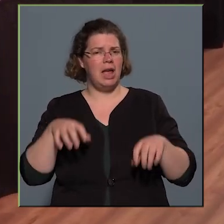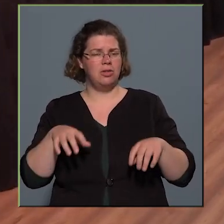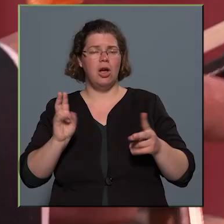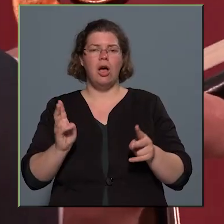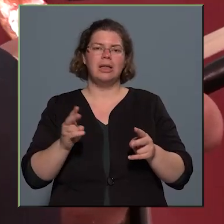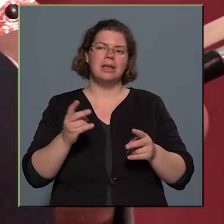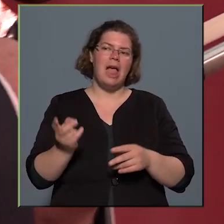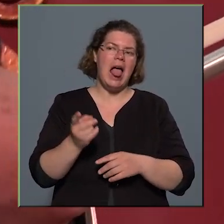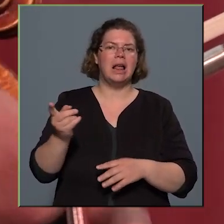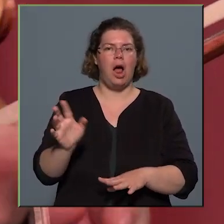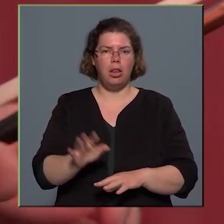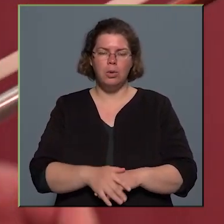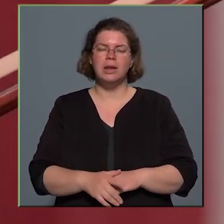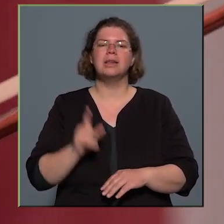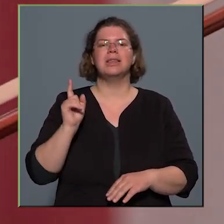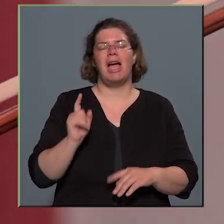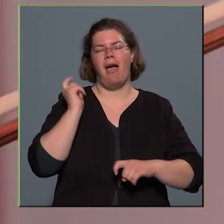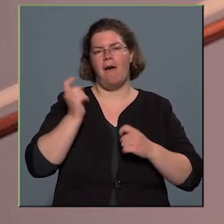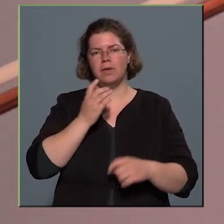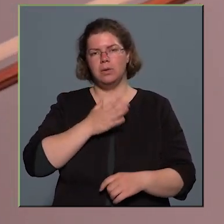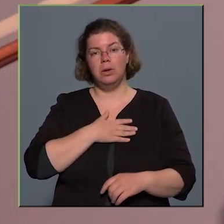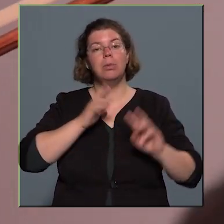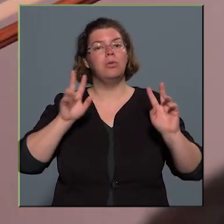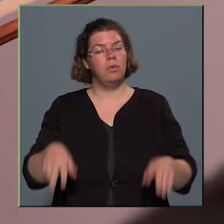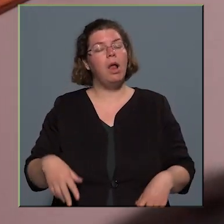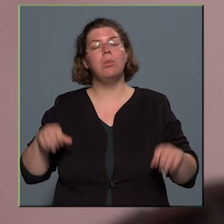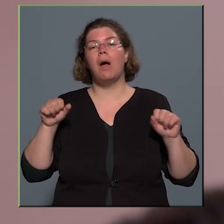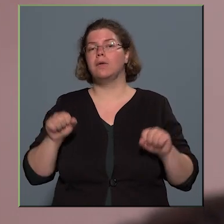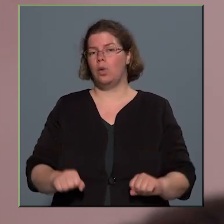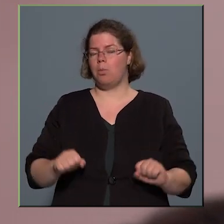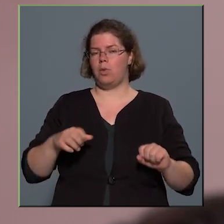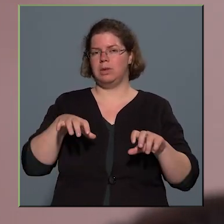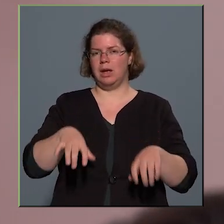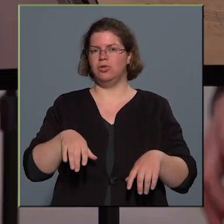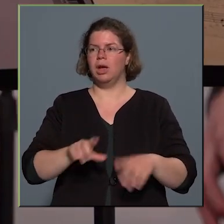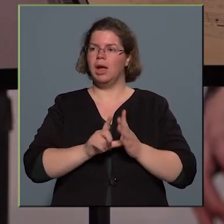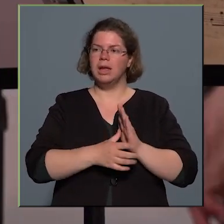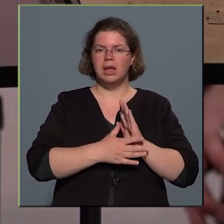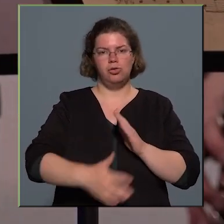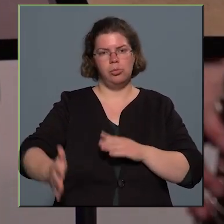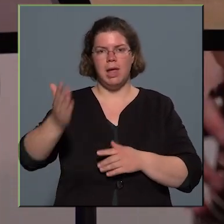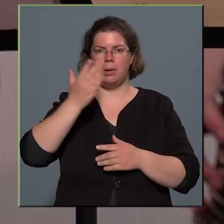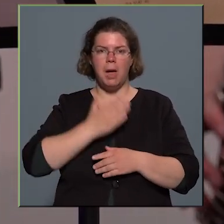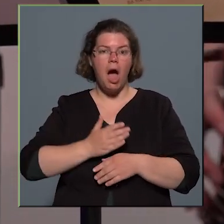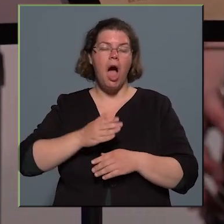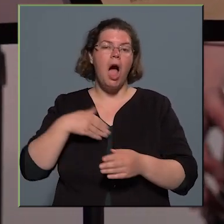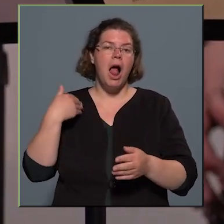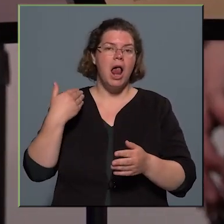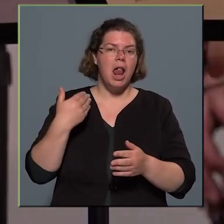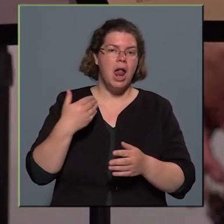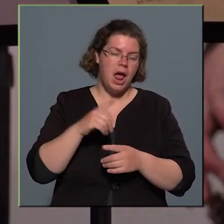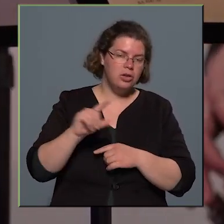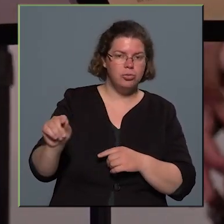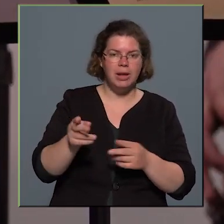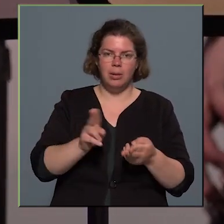elkallódnak, de azt gondolom, hogy a tényleg komoly tehetségek őben a későbbiekben, ha esetleg el is mennek a pályáról a